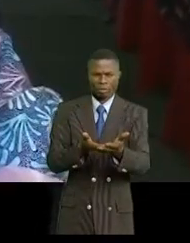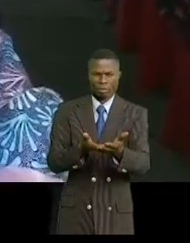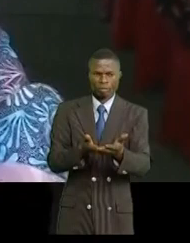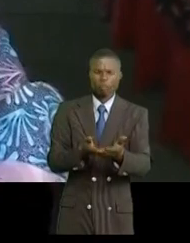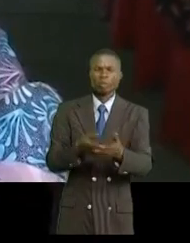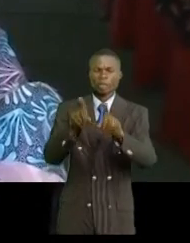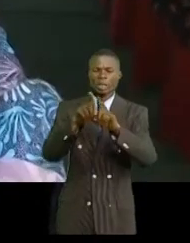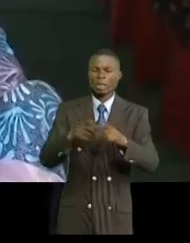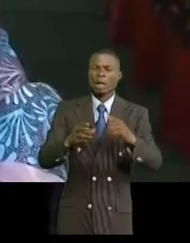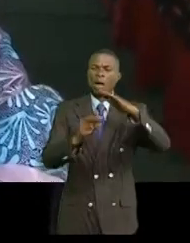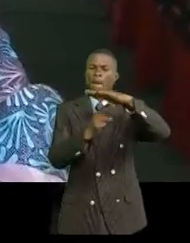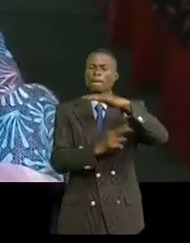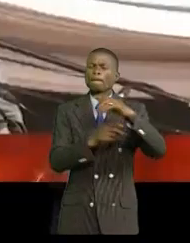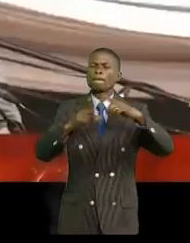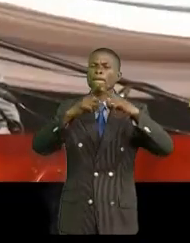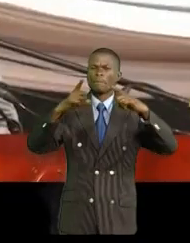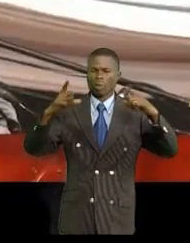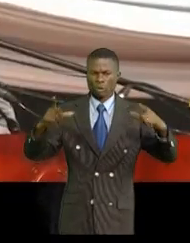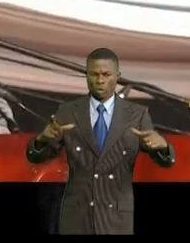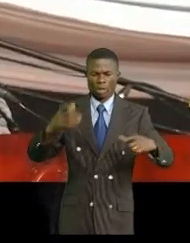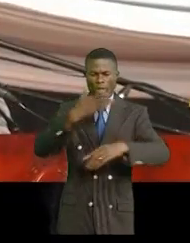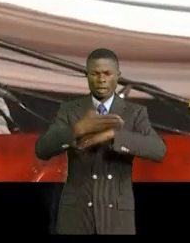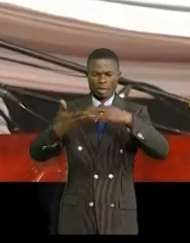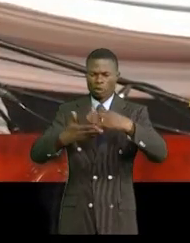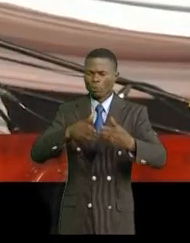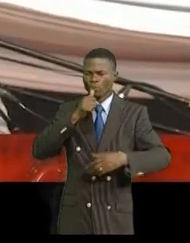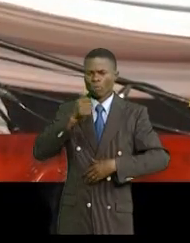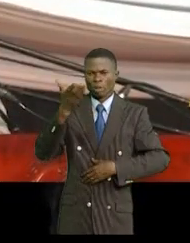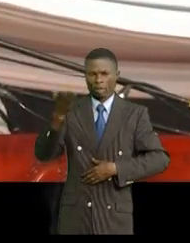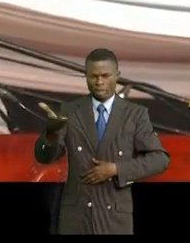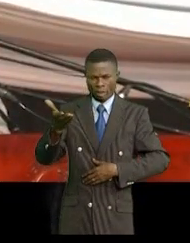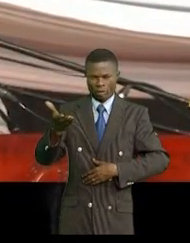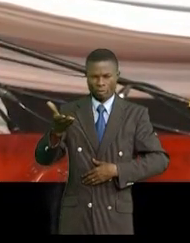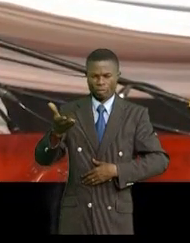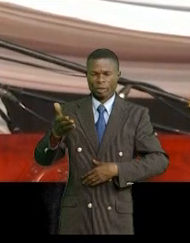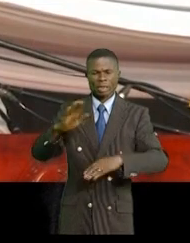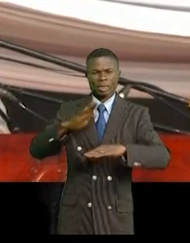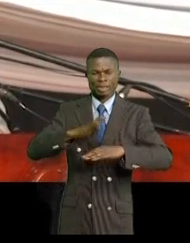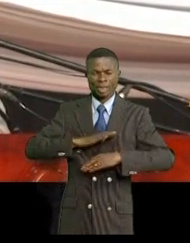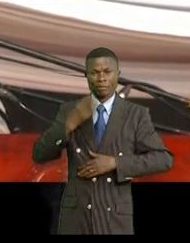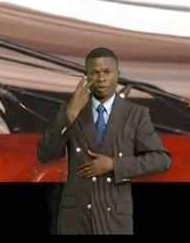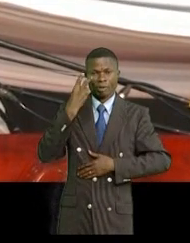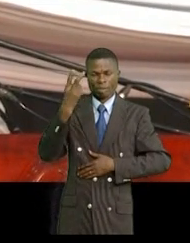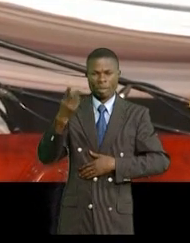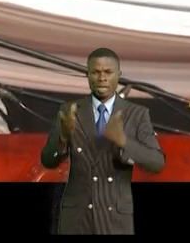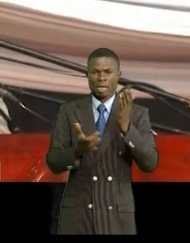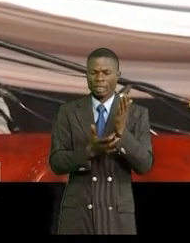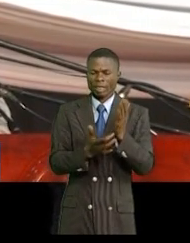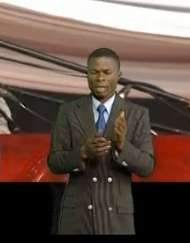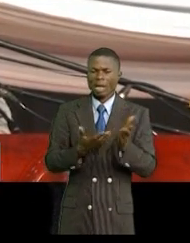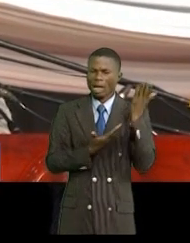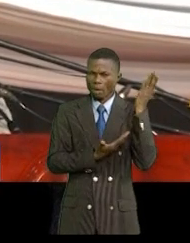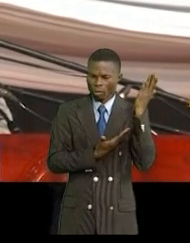gigantesque ouvrage artistique et technique répond à une vision et une stratégie cadre